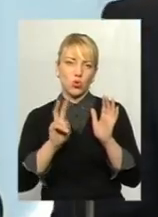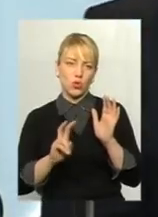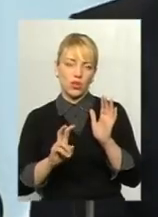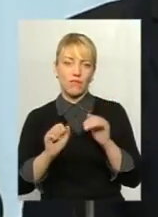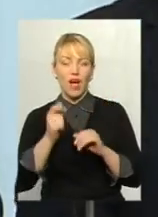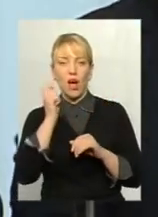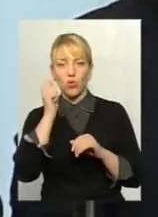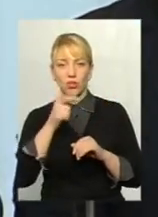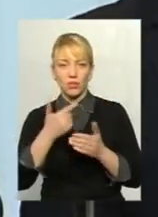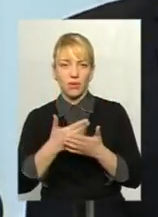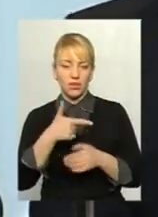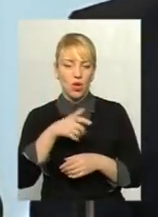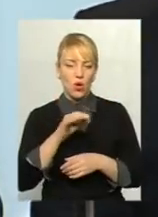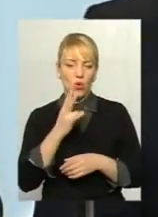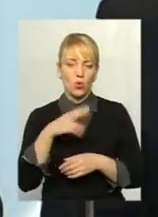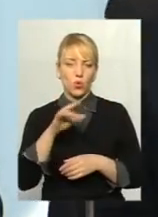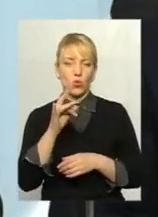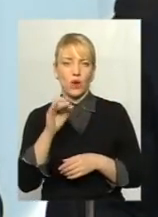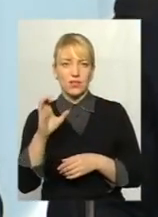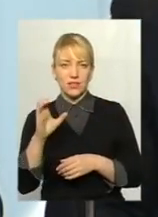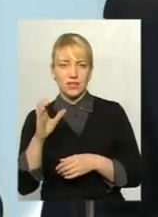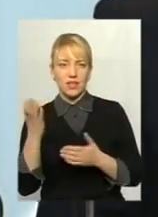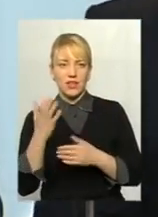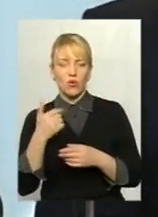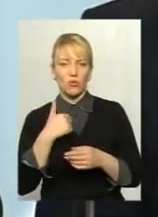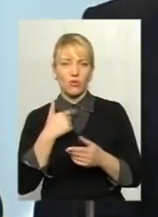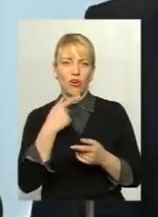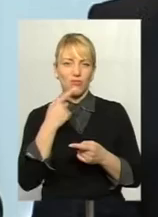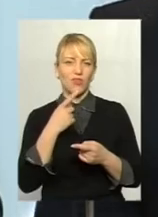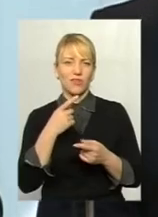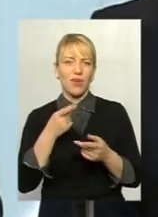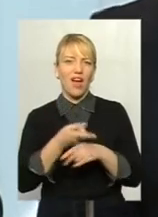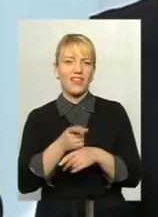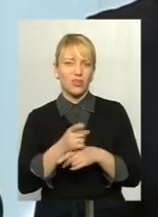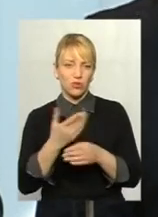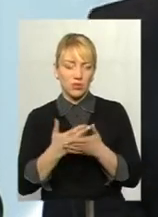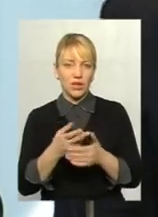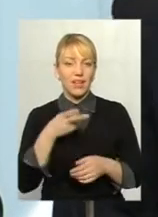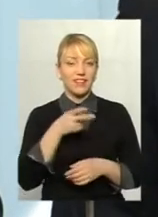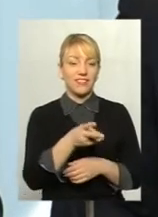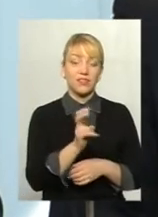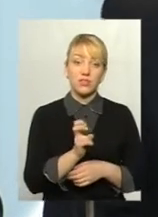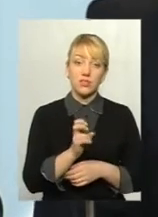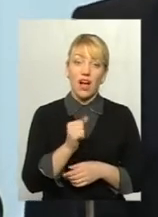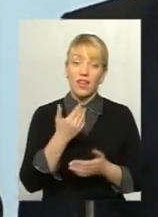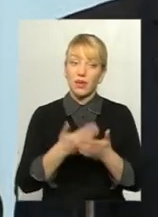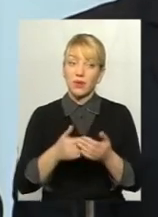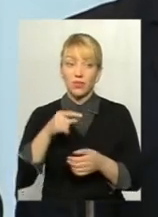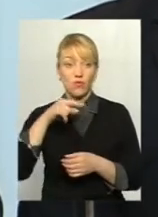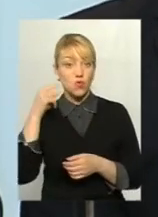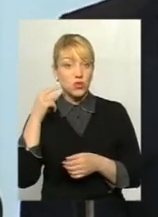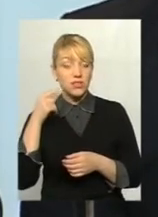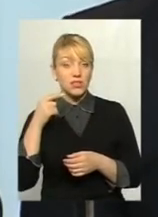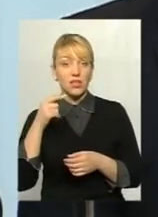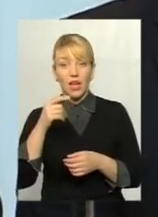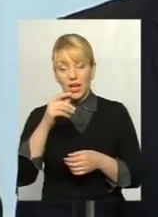а в країни Гондорас, якою ми, скажімо, деколи апелюємо, коли анідоти розказуємо, 2200, а в Росії, країни, з